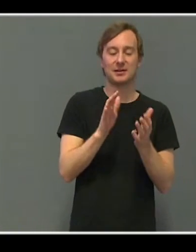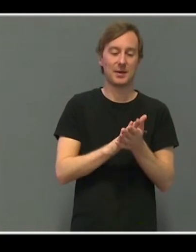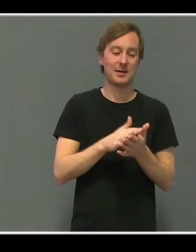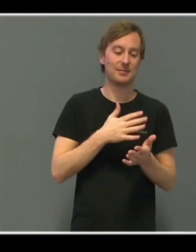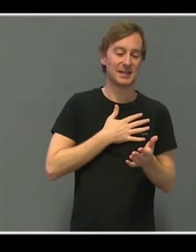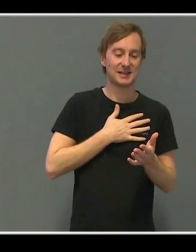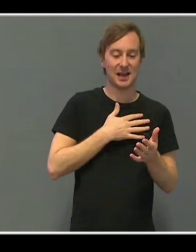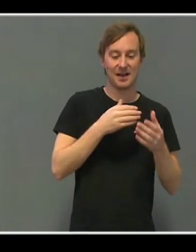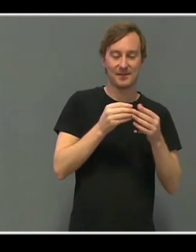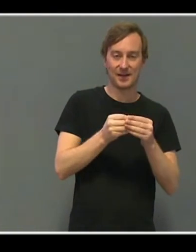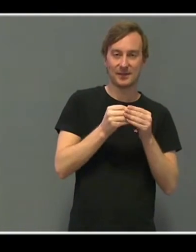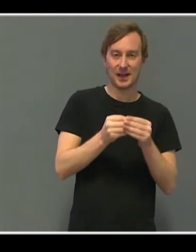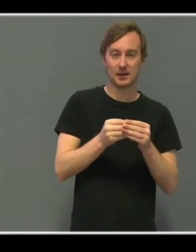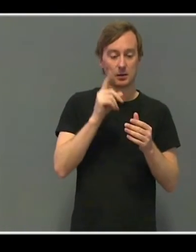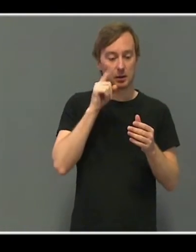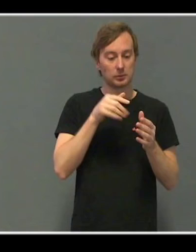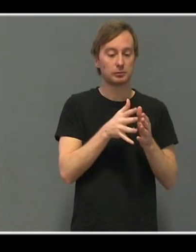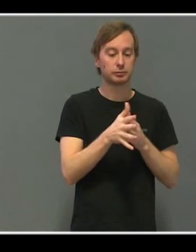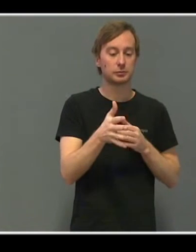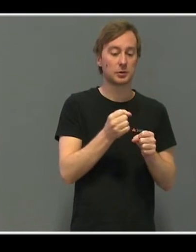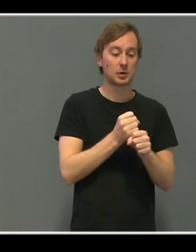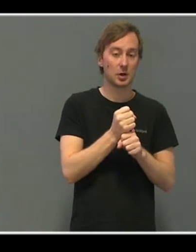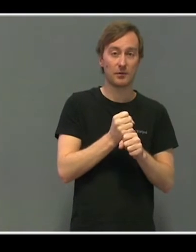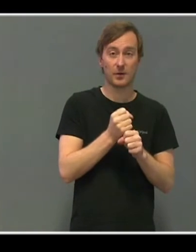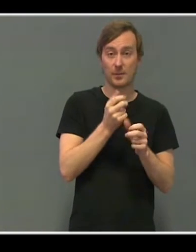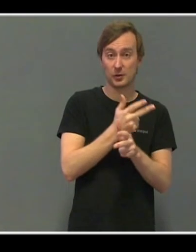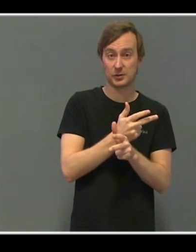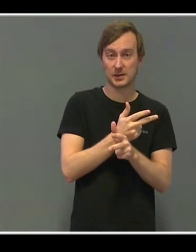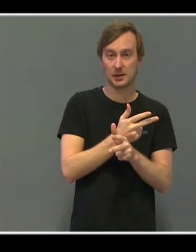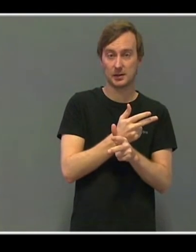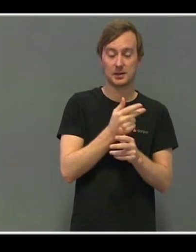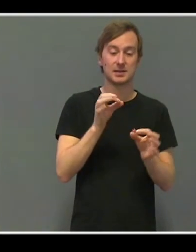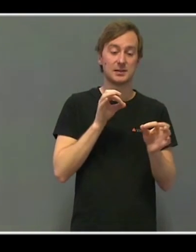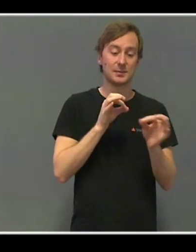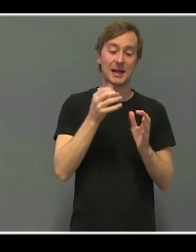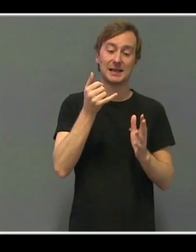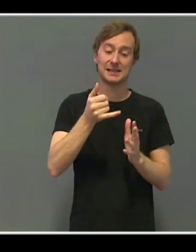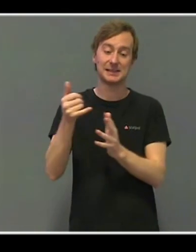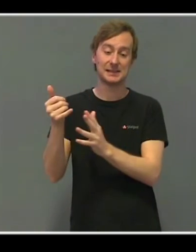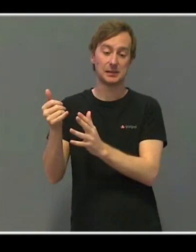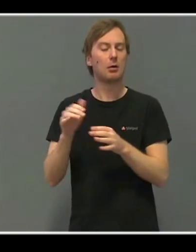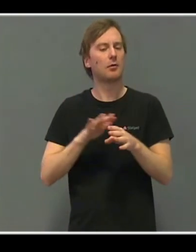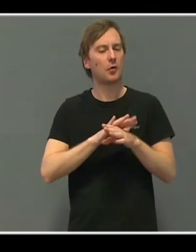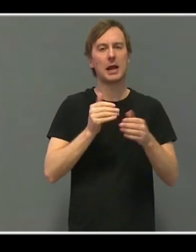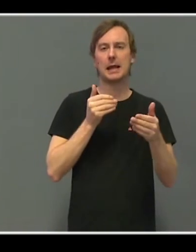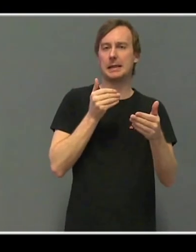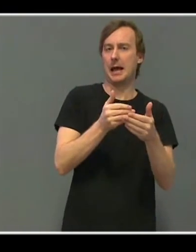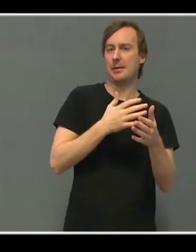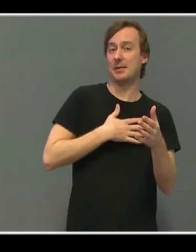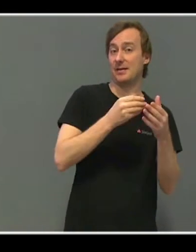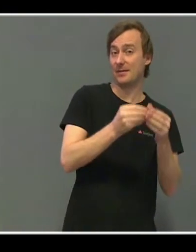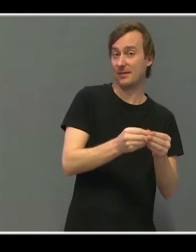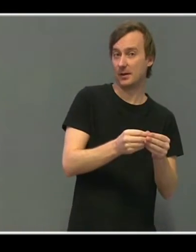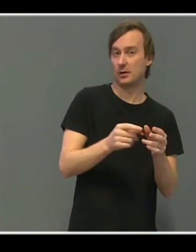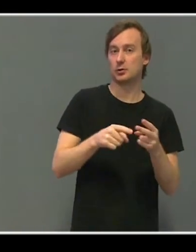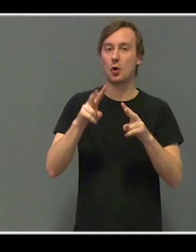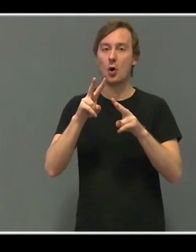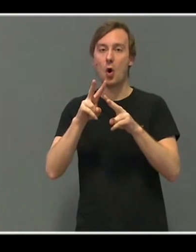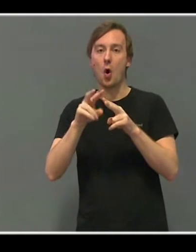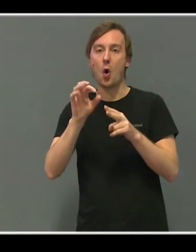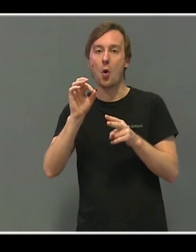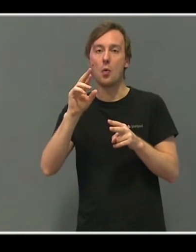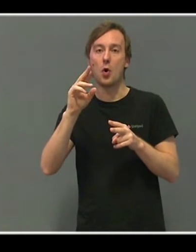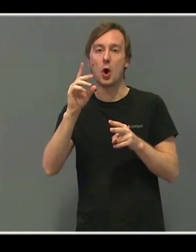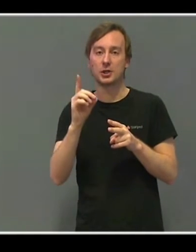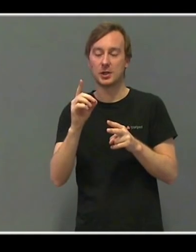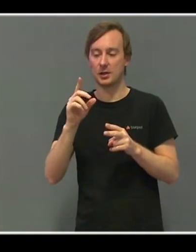som jeg kan ta i en kaffepervsel, og så føler vi at vi er nære. Og så har jeg en sånn World Feud-greie, med sånne ord som jeg lager i en kryssord-greie, som jeg